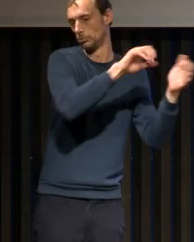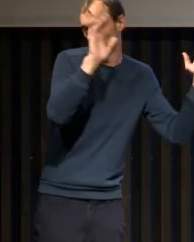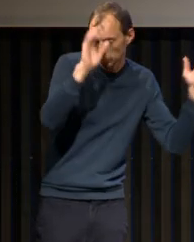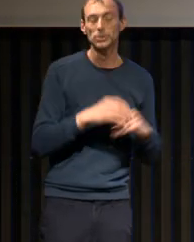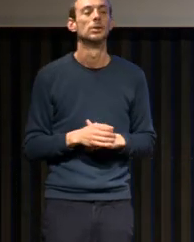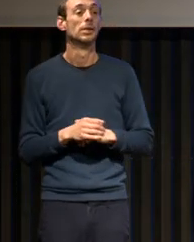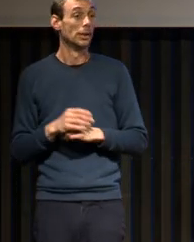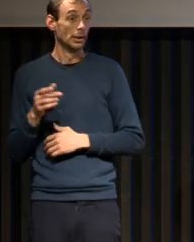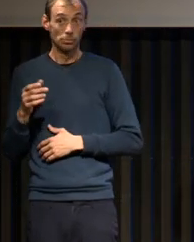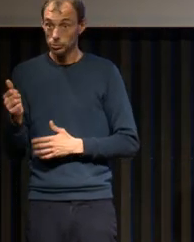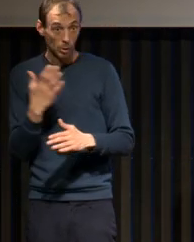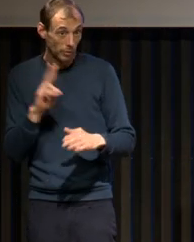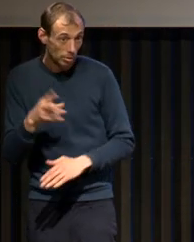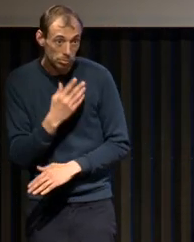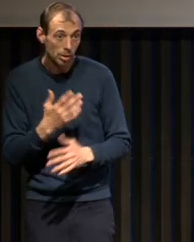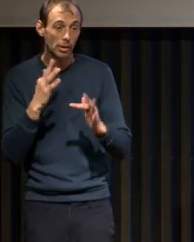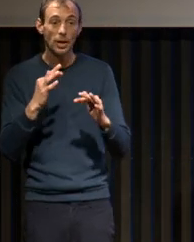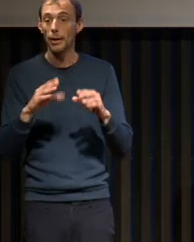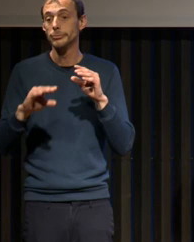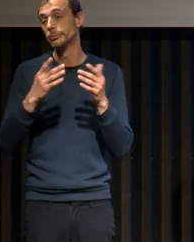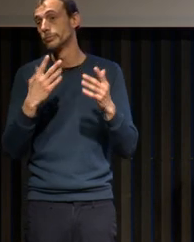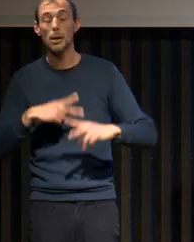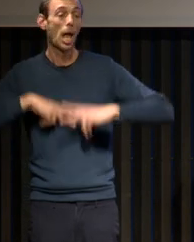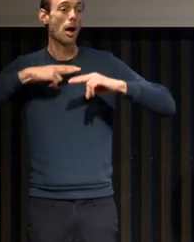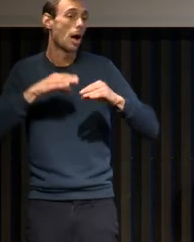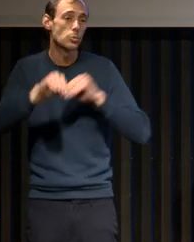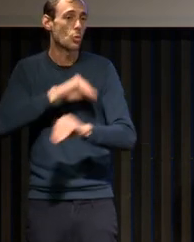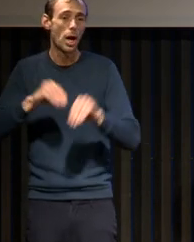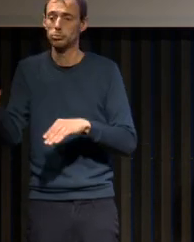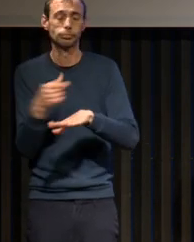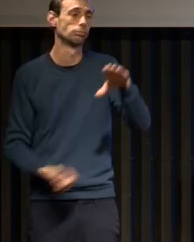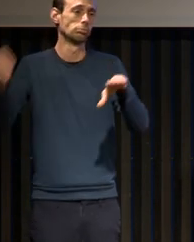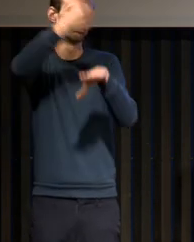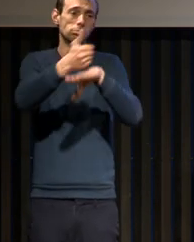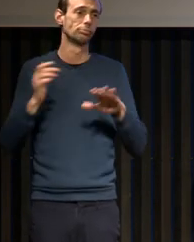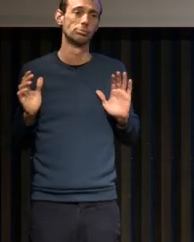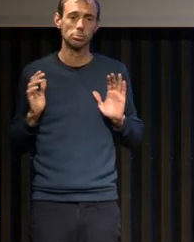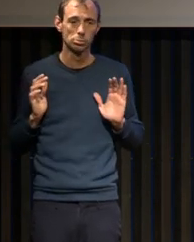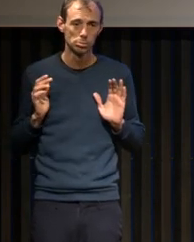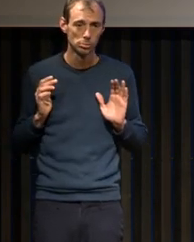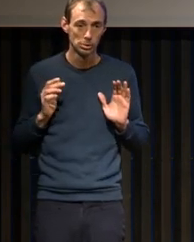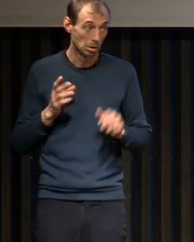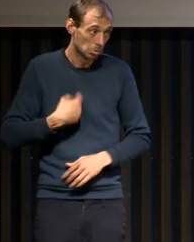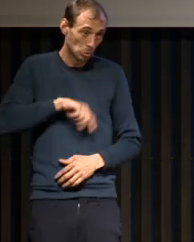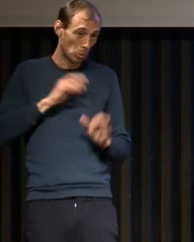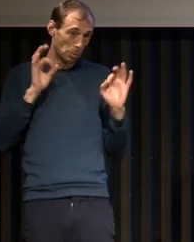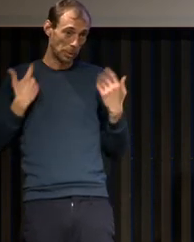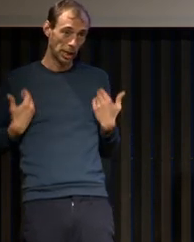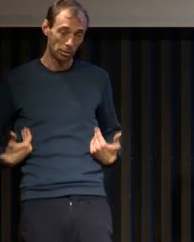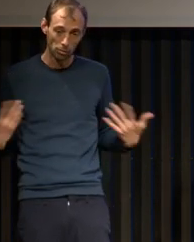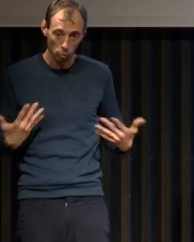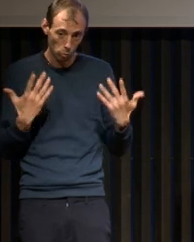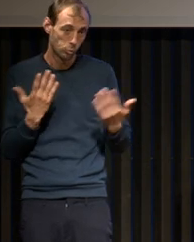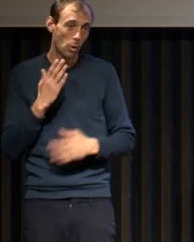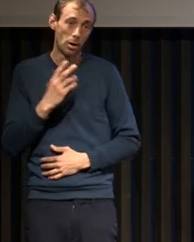sommeil. Et d'une certaine façon, on est les élèves tous de Guillaumineau à Bordeaux puisque la plupart de nos maîtres, et notamment Pierre-Philippe qui est ici,